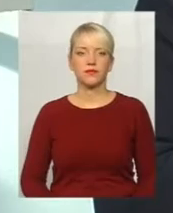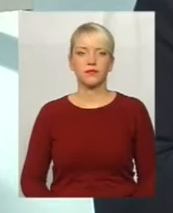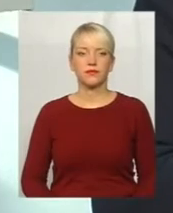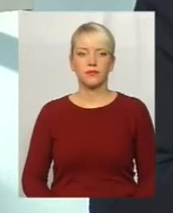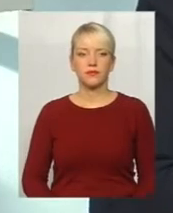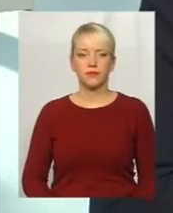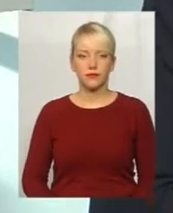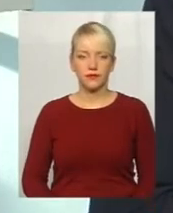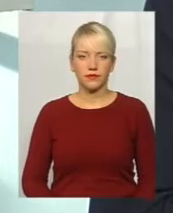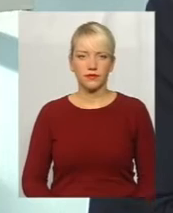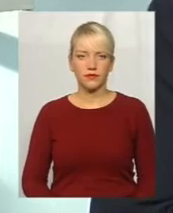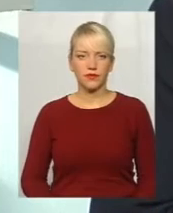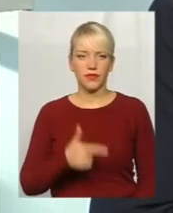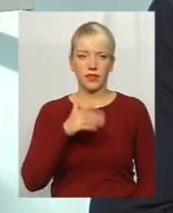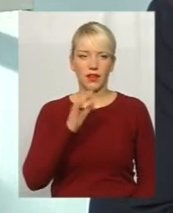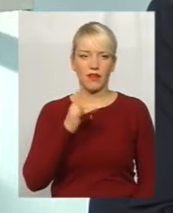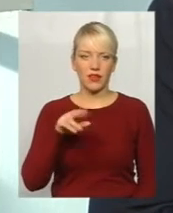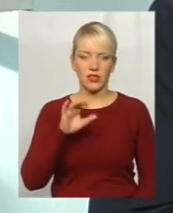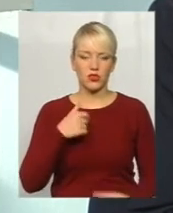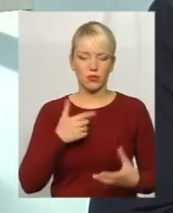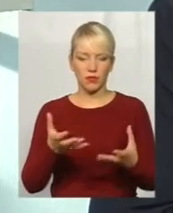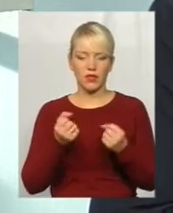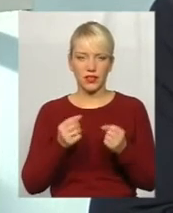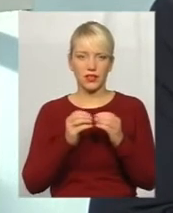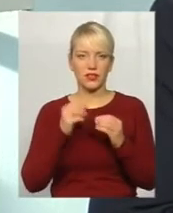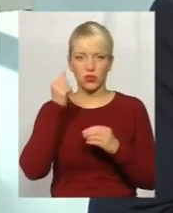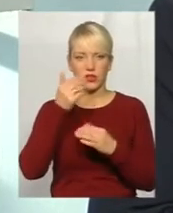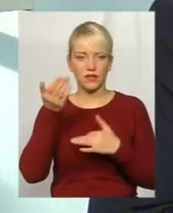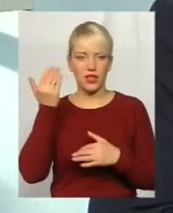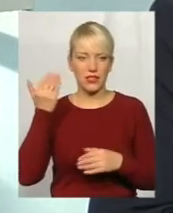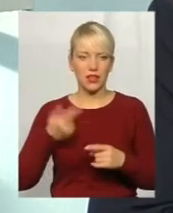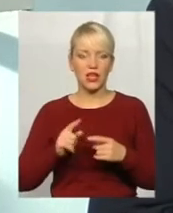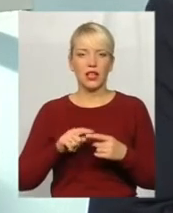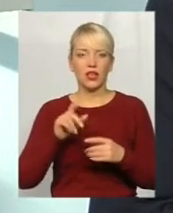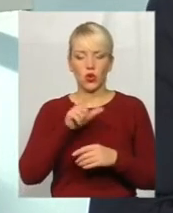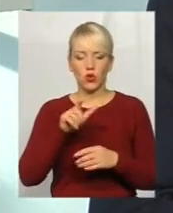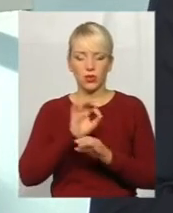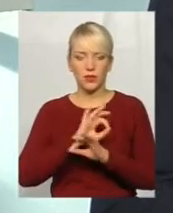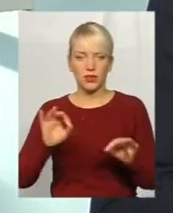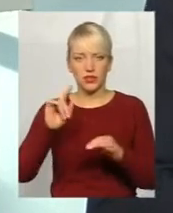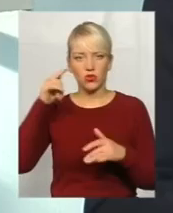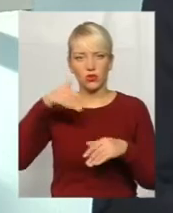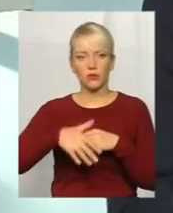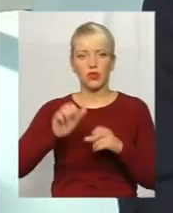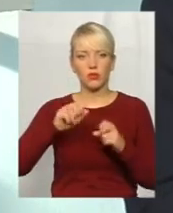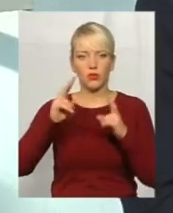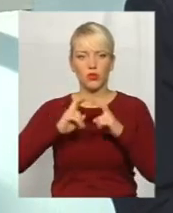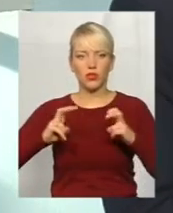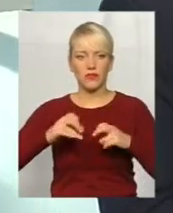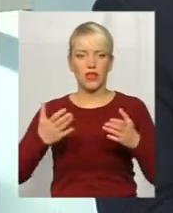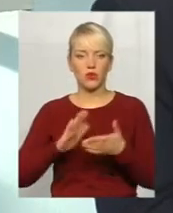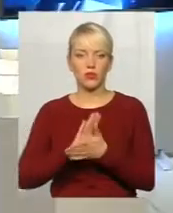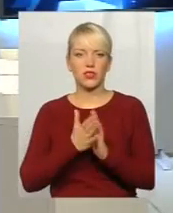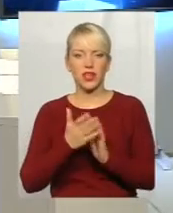Дякую щиро. Гвардійську ми дійсно прийняли 10 років назад. Я думаю, що люди дуже добре розуміють і можуть проаналізувати, в якому